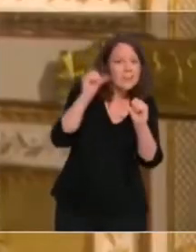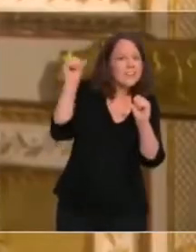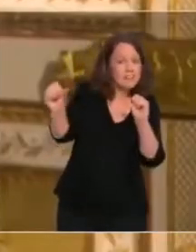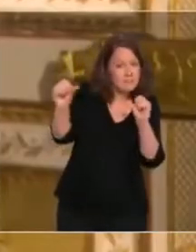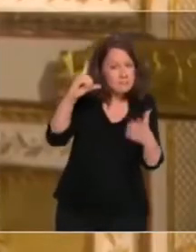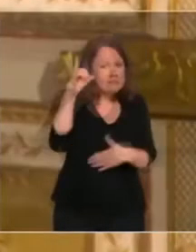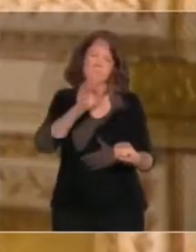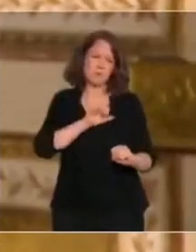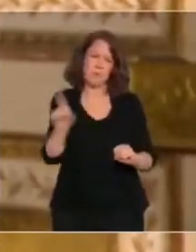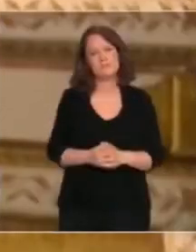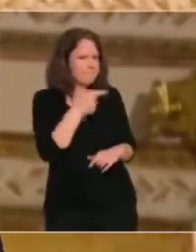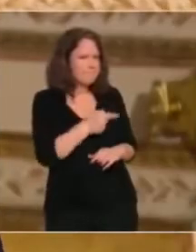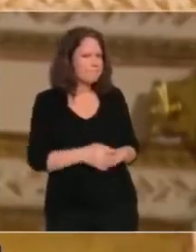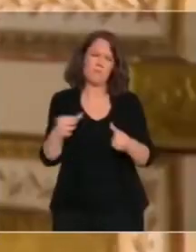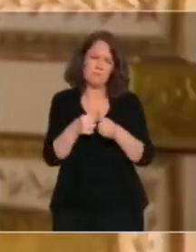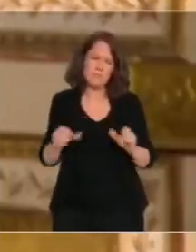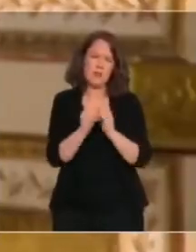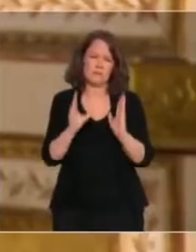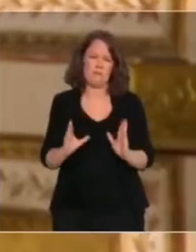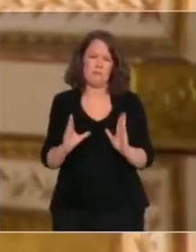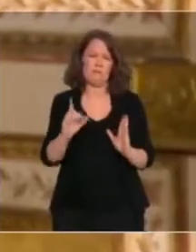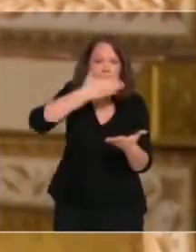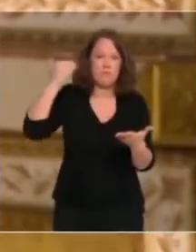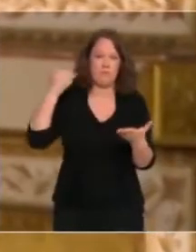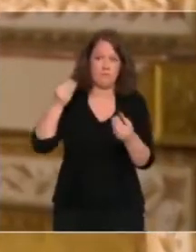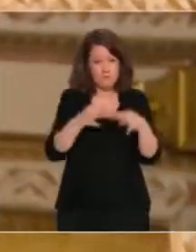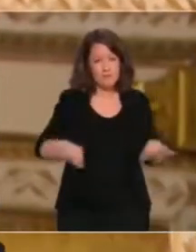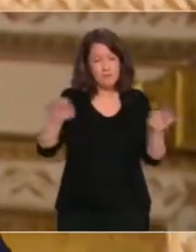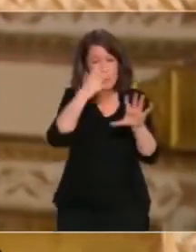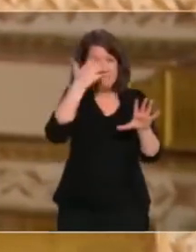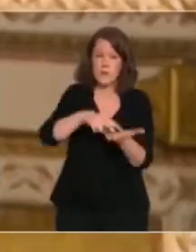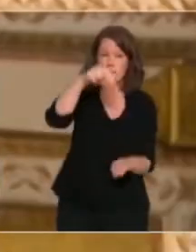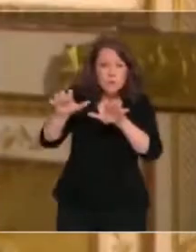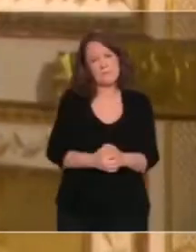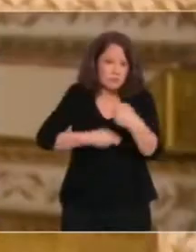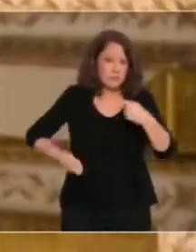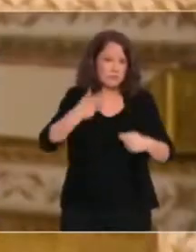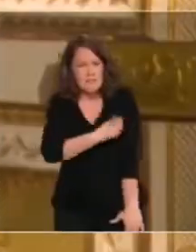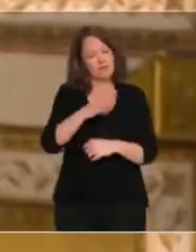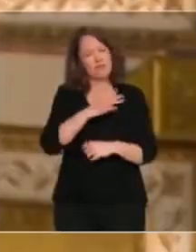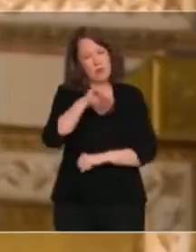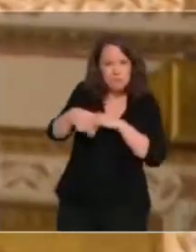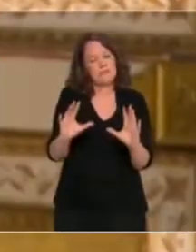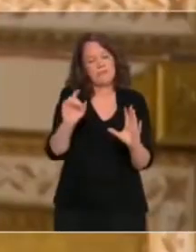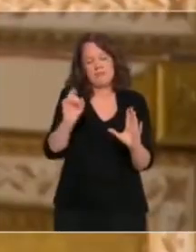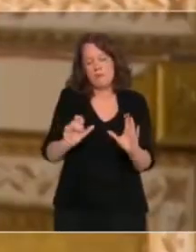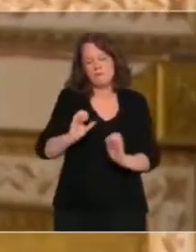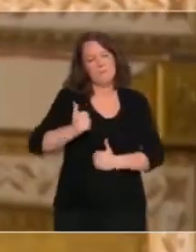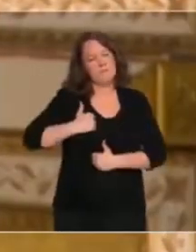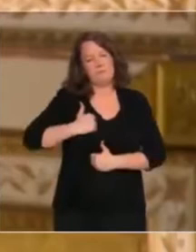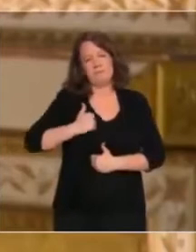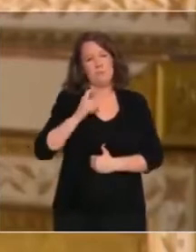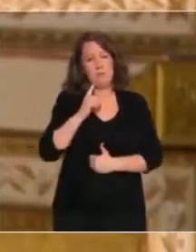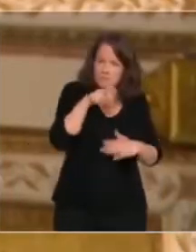se distraire, échanger. Je sais que le travail c'est une contrainte forte. Il faudra lutter contre le capitalisme en annulant le salariat pour vous